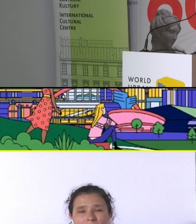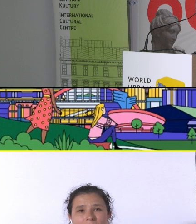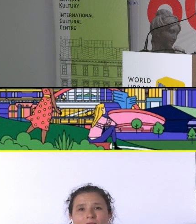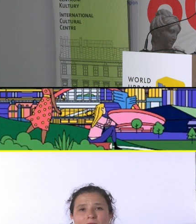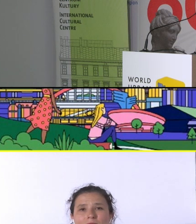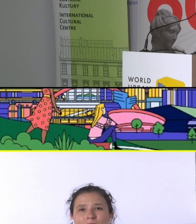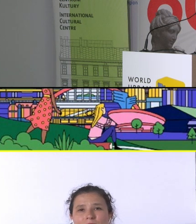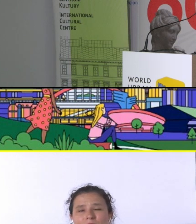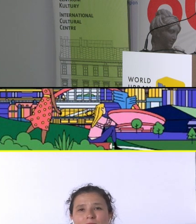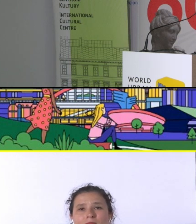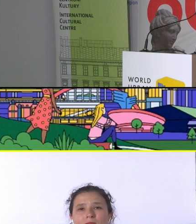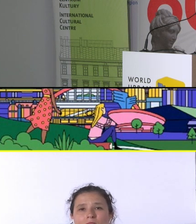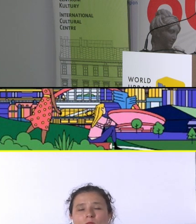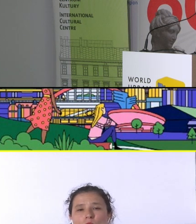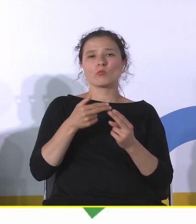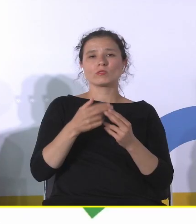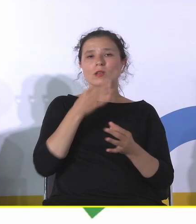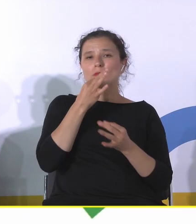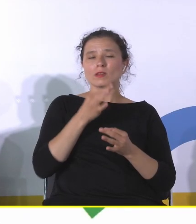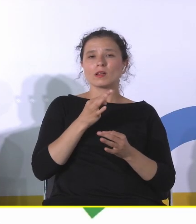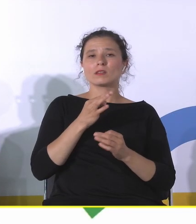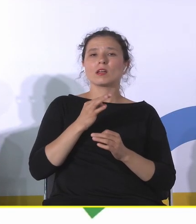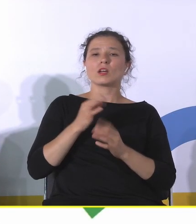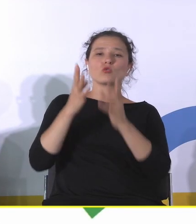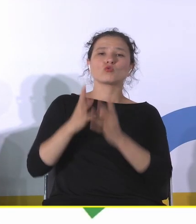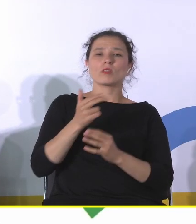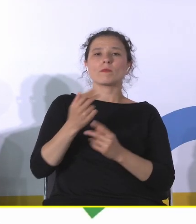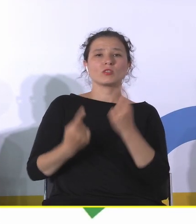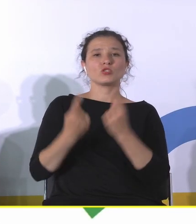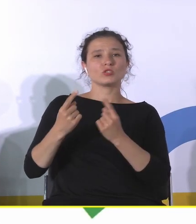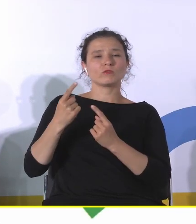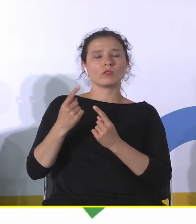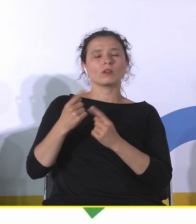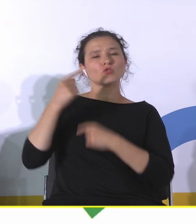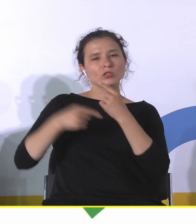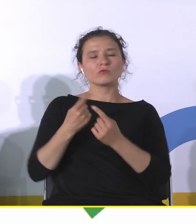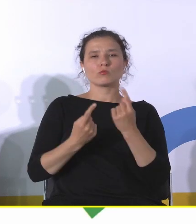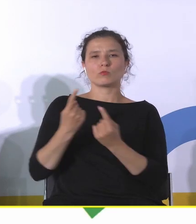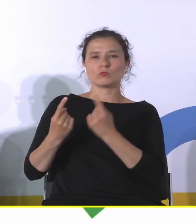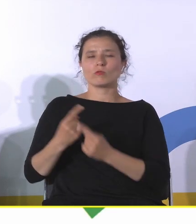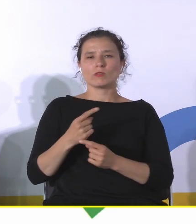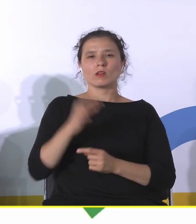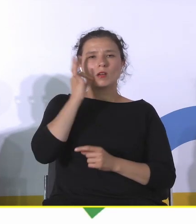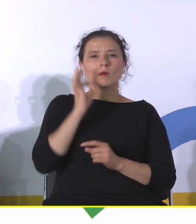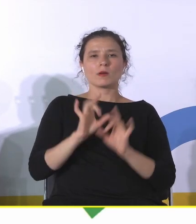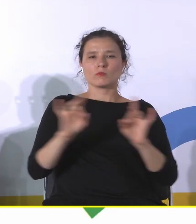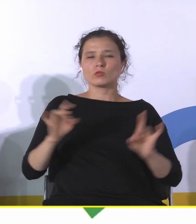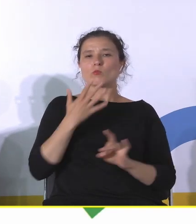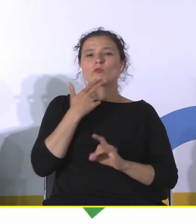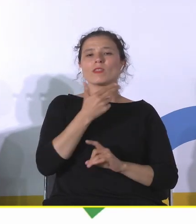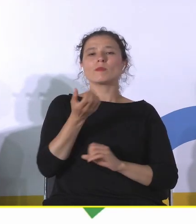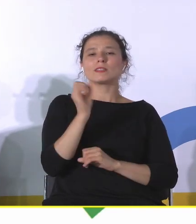chciałbym odpowiedzieć na to pytanie, mówiąc o dziedzictwie przemysłowym. Pani profesor już wspomniała o slajdach, które mi widzimy, a państwo jeszcze nie widzicie.